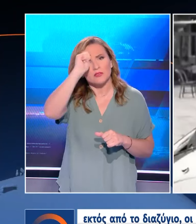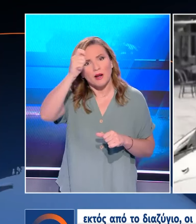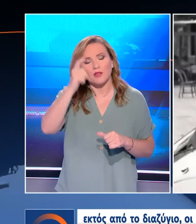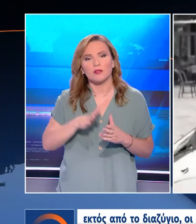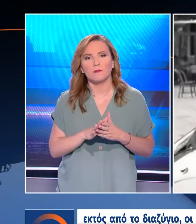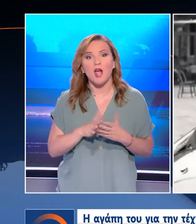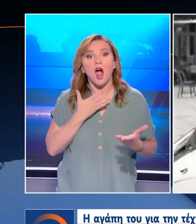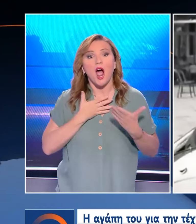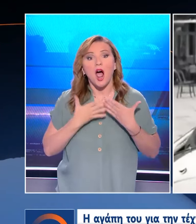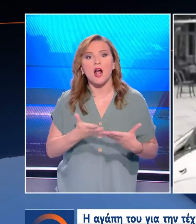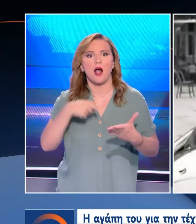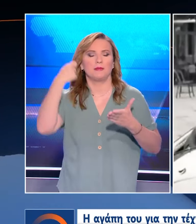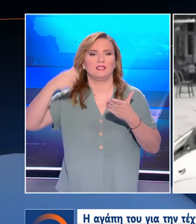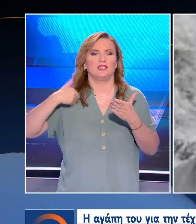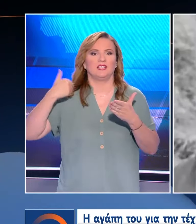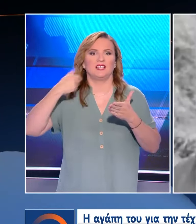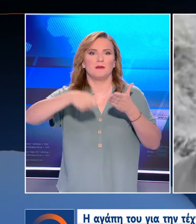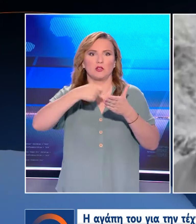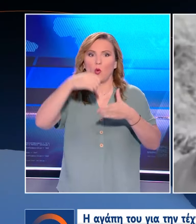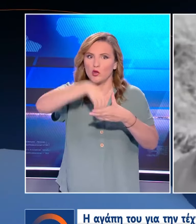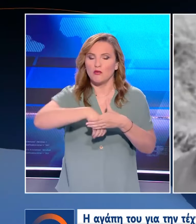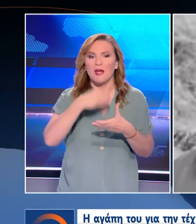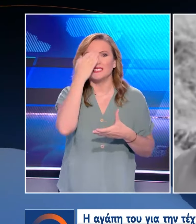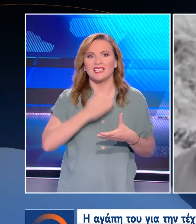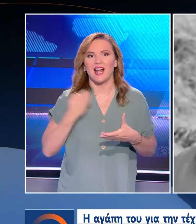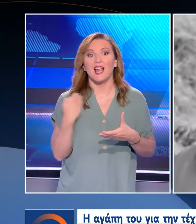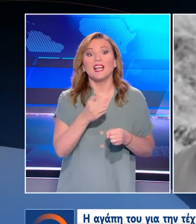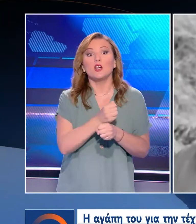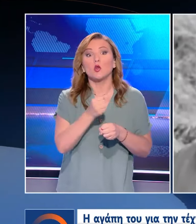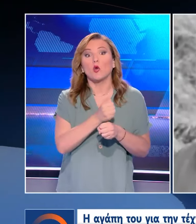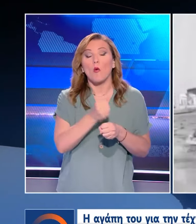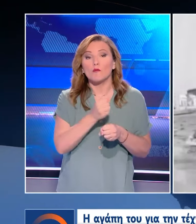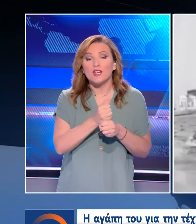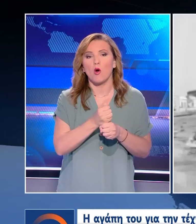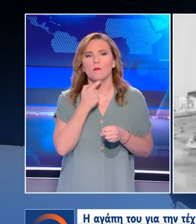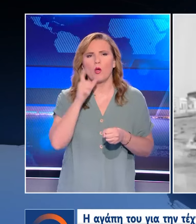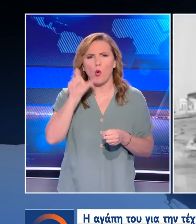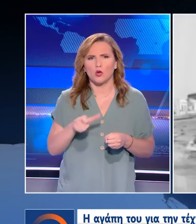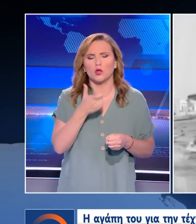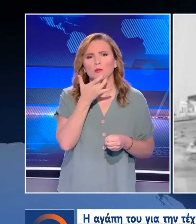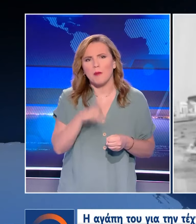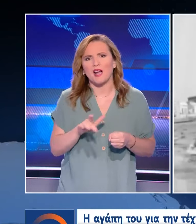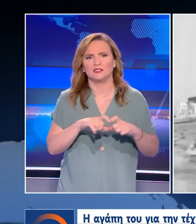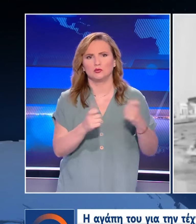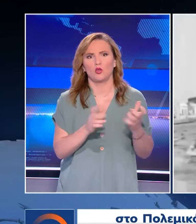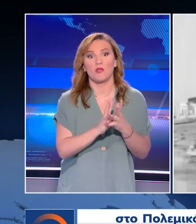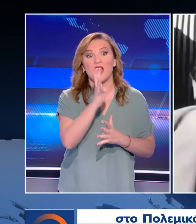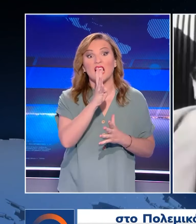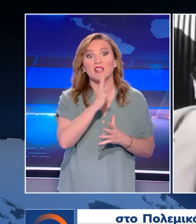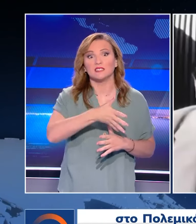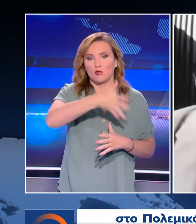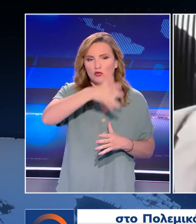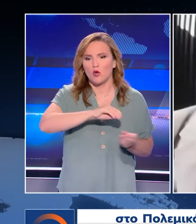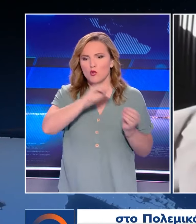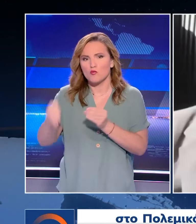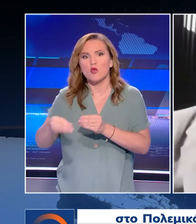Η αγάπη του για την τέχνη δημιουργήθηκε όταν φίτησε σε καθολικό οικοτροφείο. Παρά το ότι παράδεισε το σχολείο στα 14 του και καταδάχθηκε στον πολεμικό ναυτικό στα 17